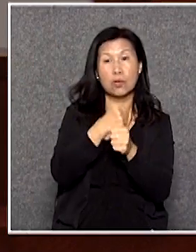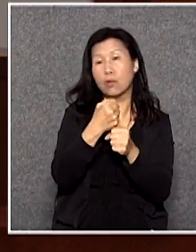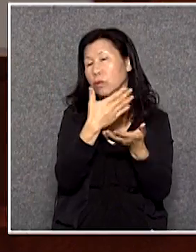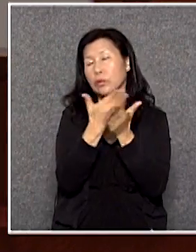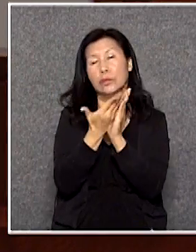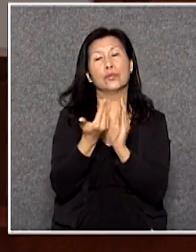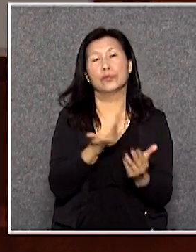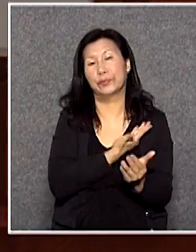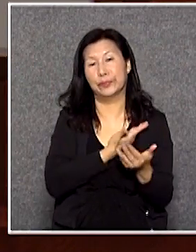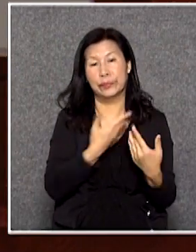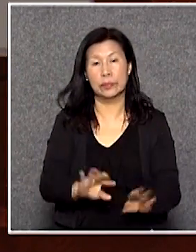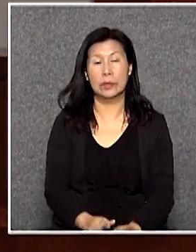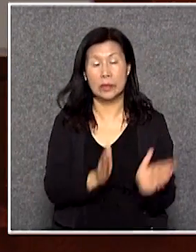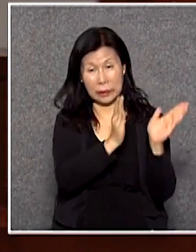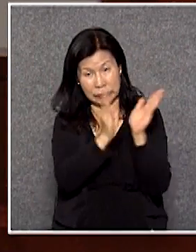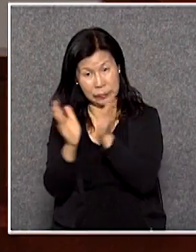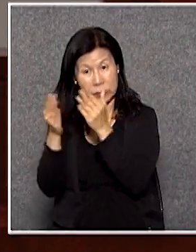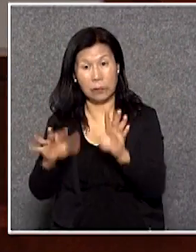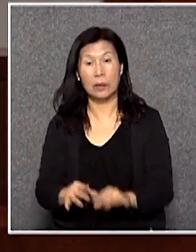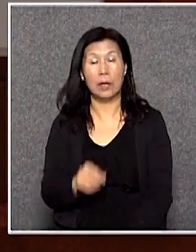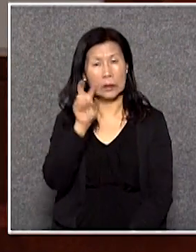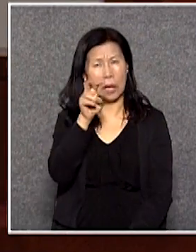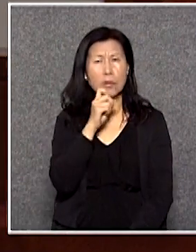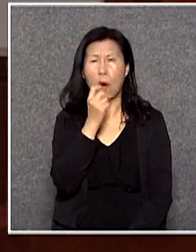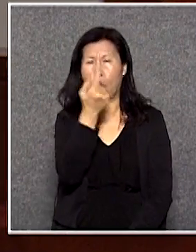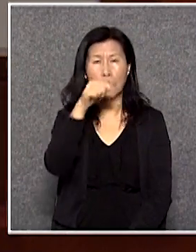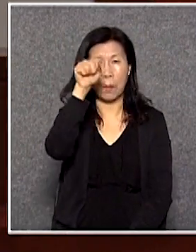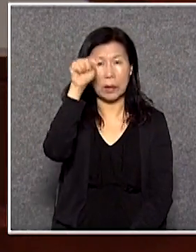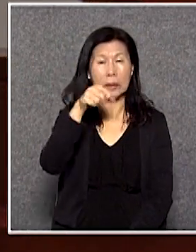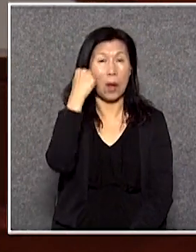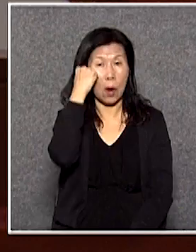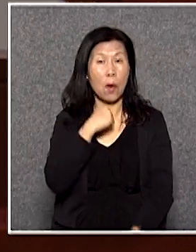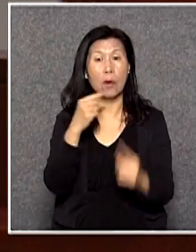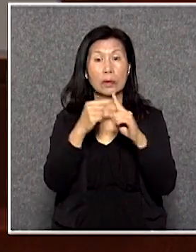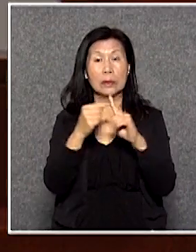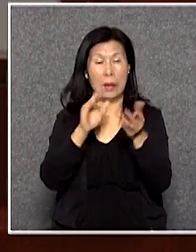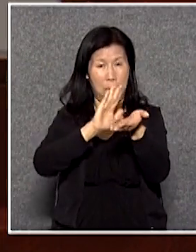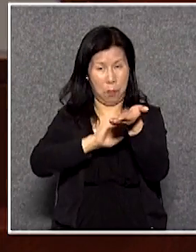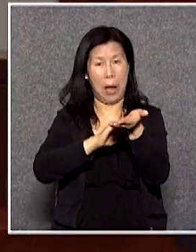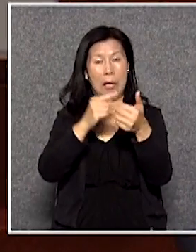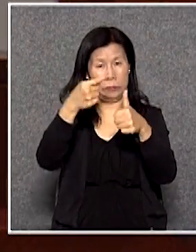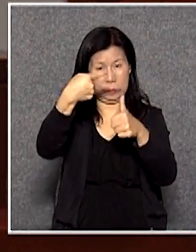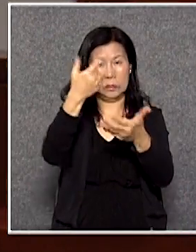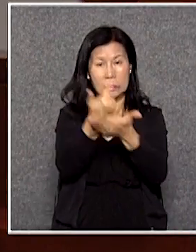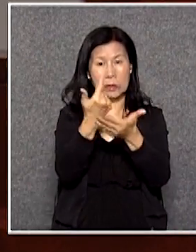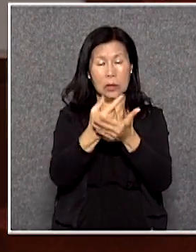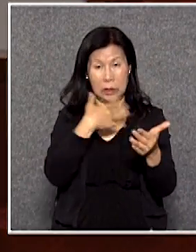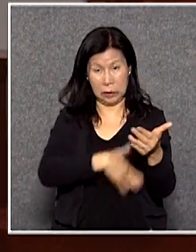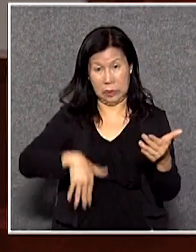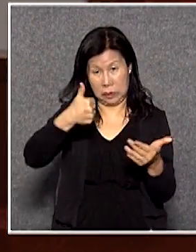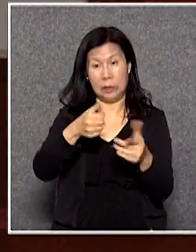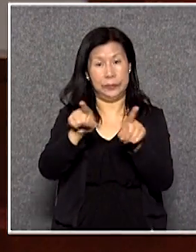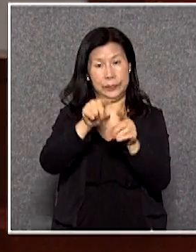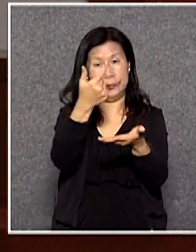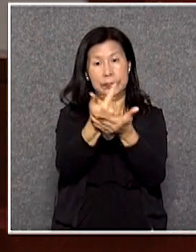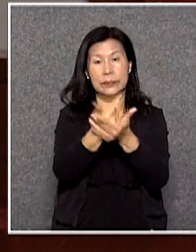多少在過程中你會發現很多問題對長者來說醫療是最重要健康最重要是